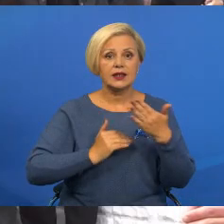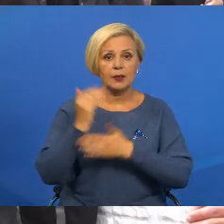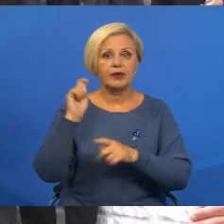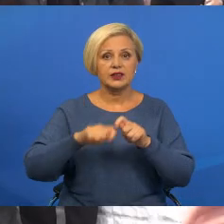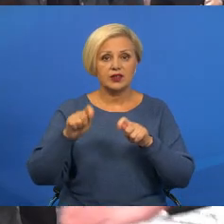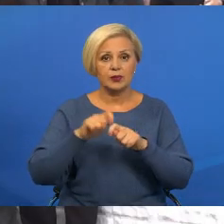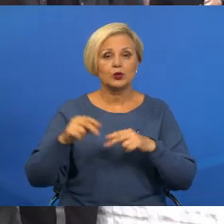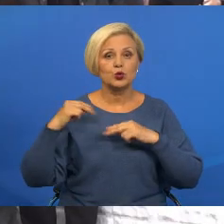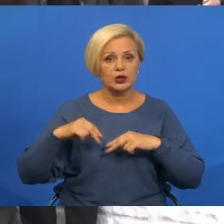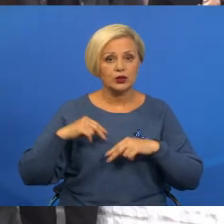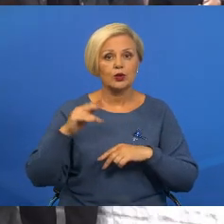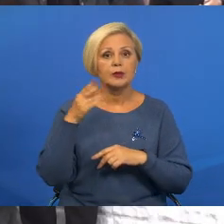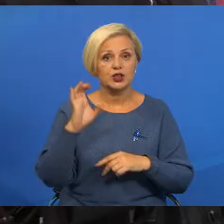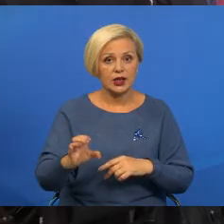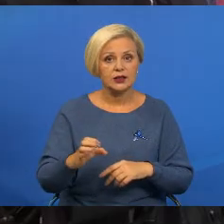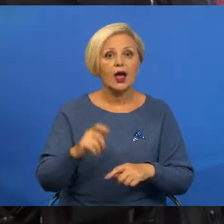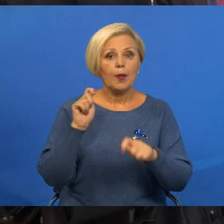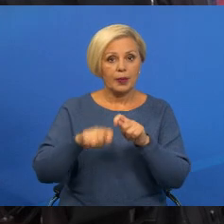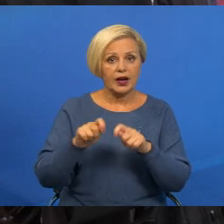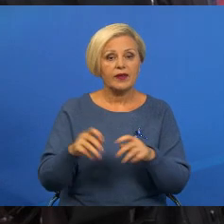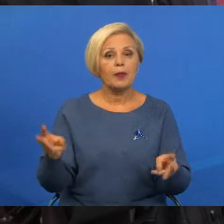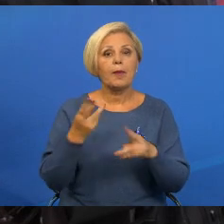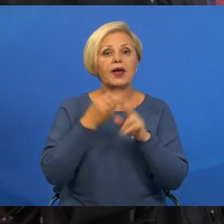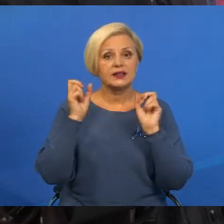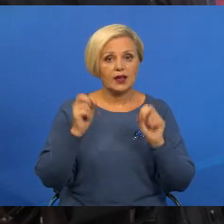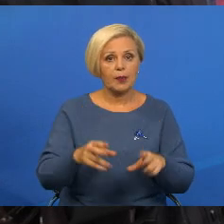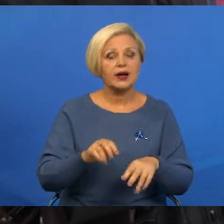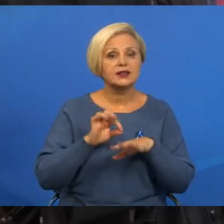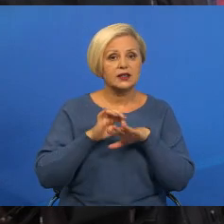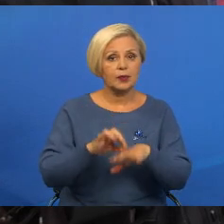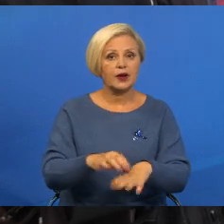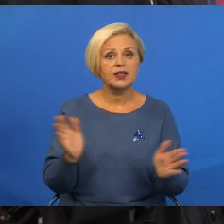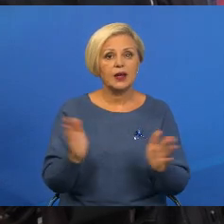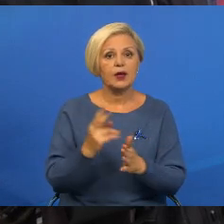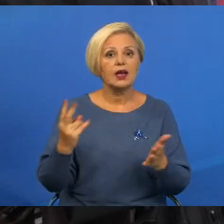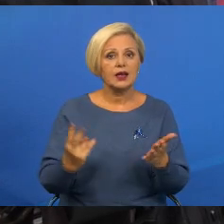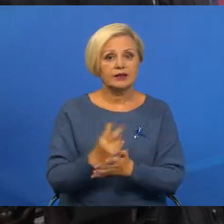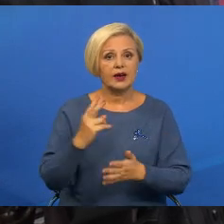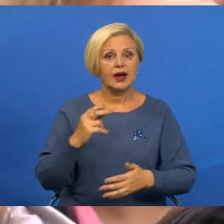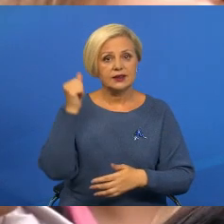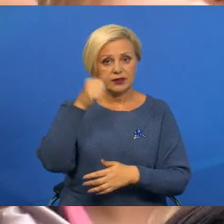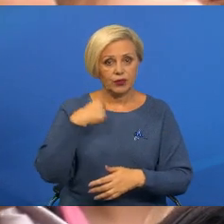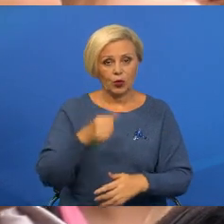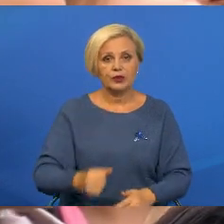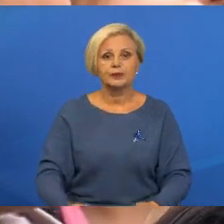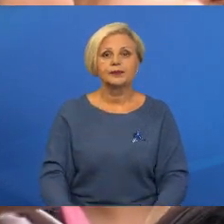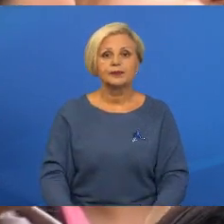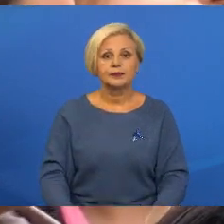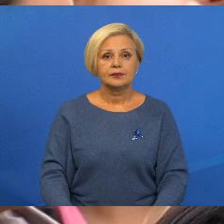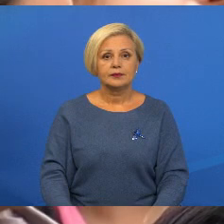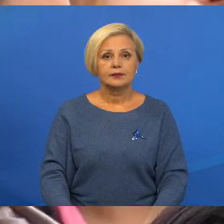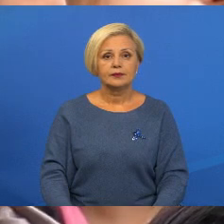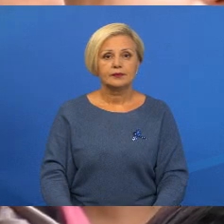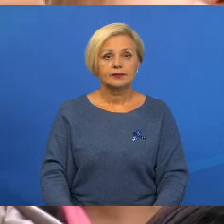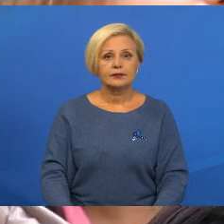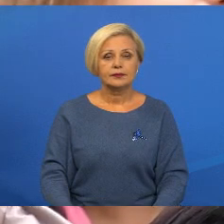контроле у супрационников МНС. Проверка пожарной безопасности у них проводится не меньше за два разы на год. Жанна Минина, Александр